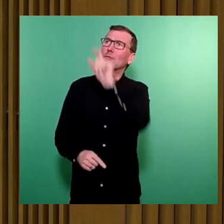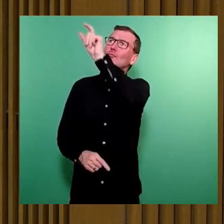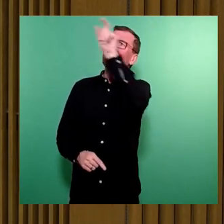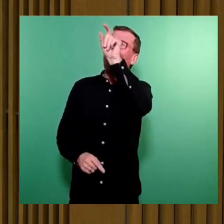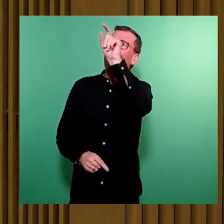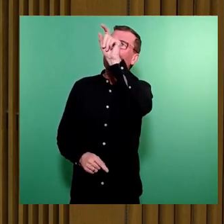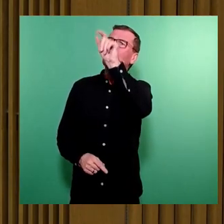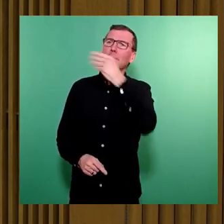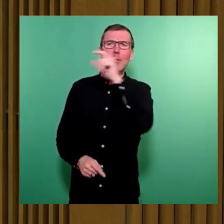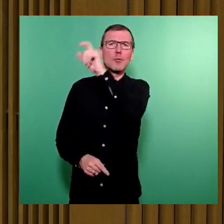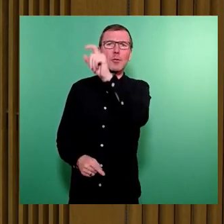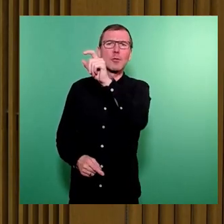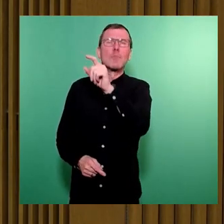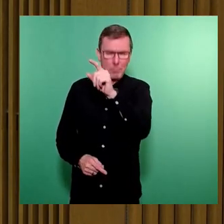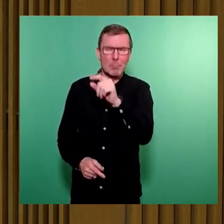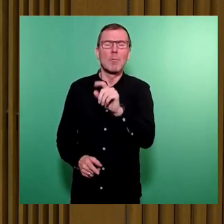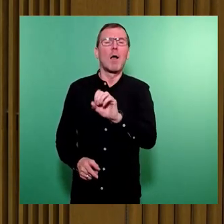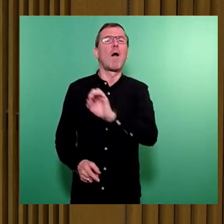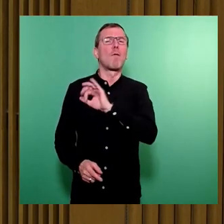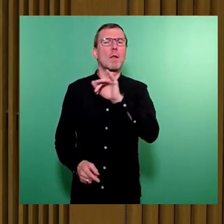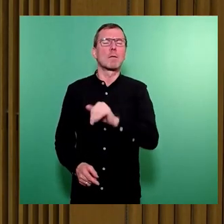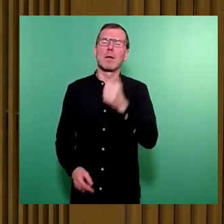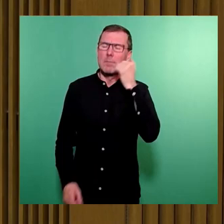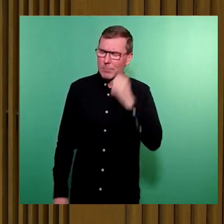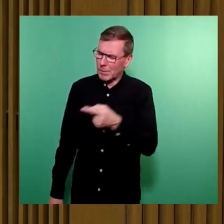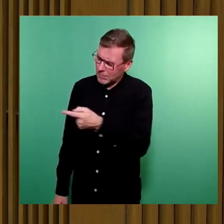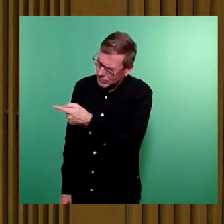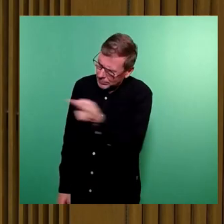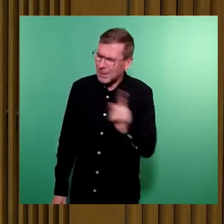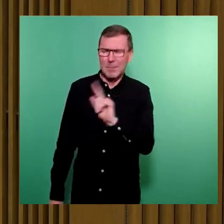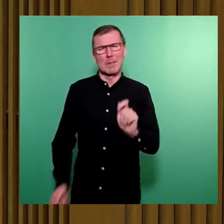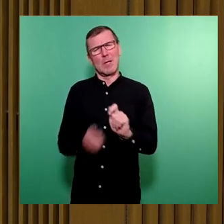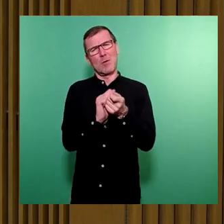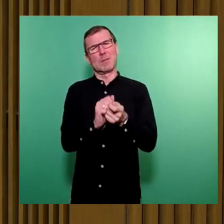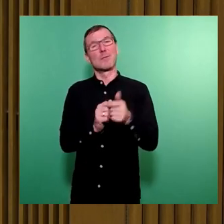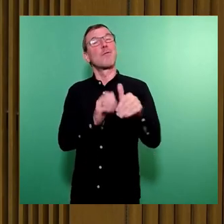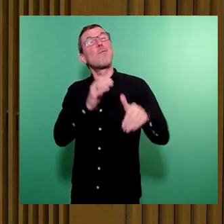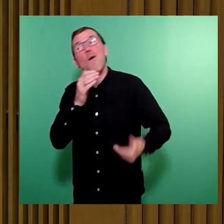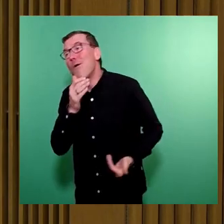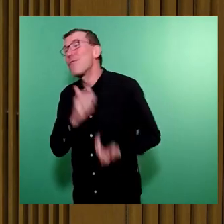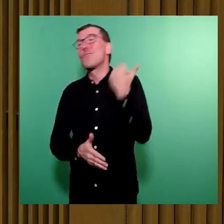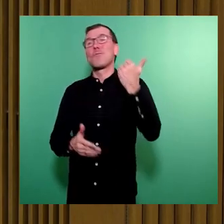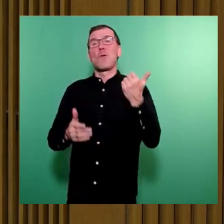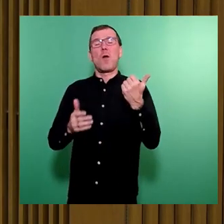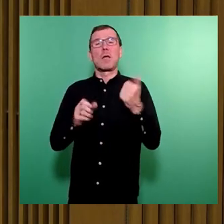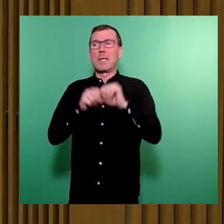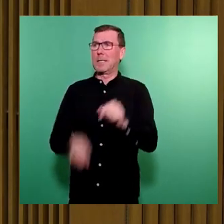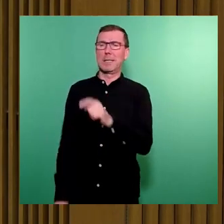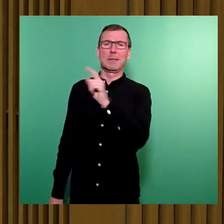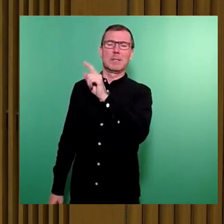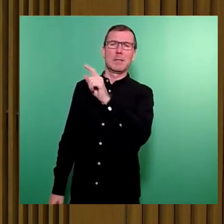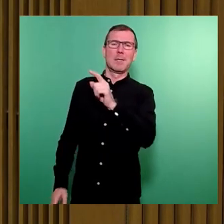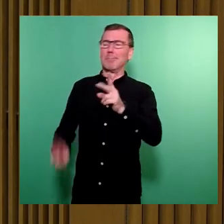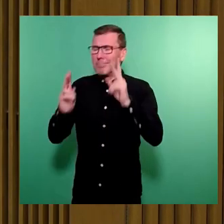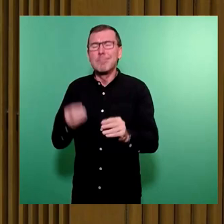auf jeden Fall auch einen entsprechenden Effekt. Deswegen bitte ich nochmal darum, bis zur Umsetzung, denn das neue, so ein neues System hat, was wieder super kompliziert